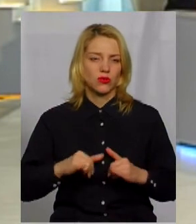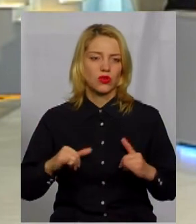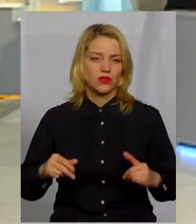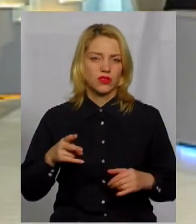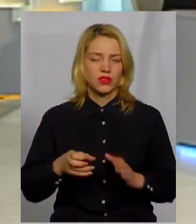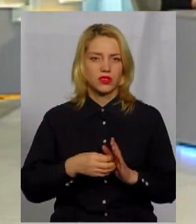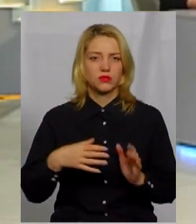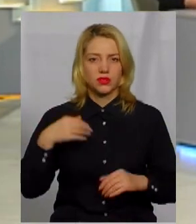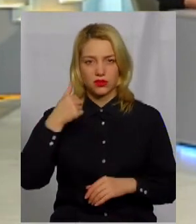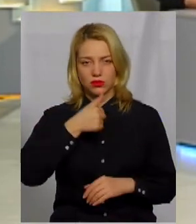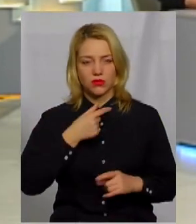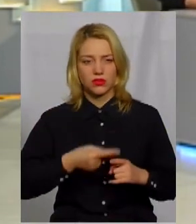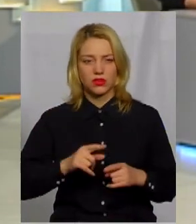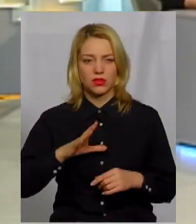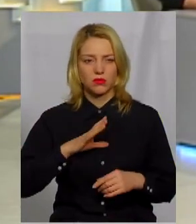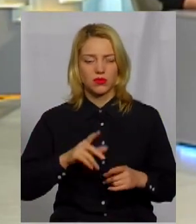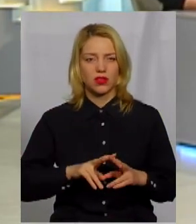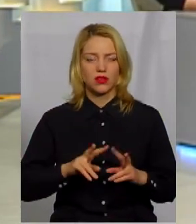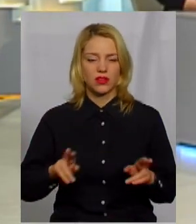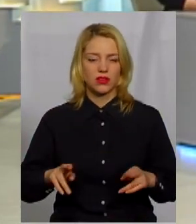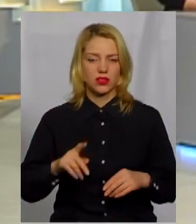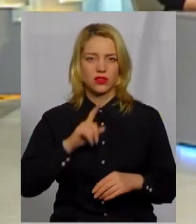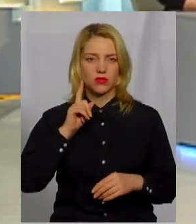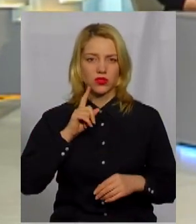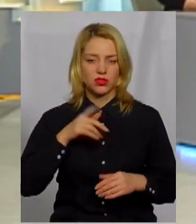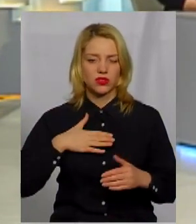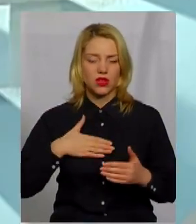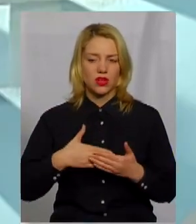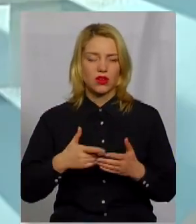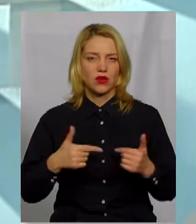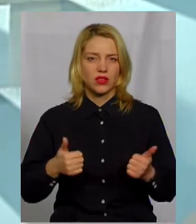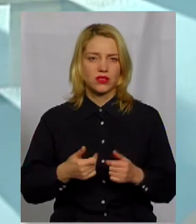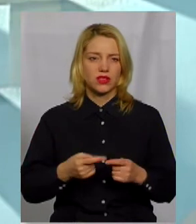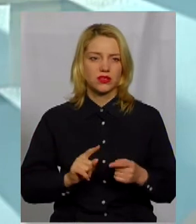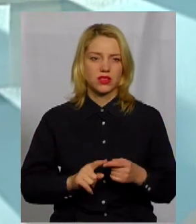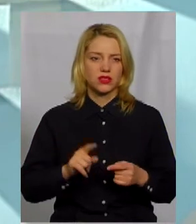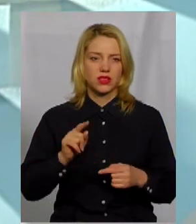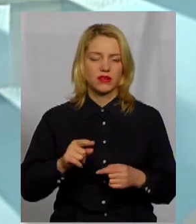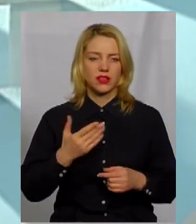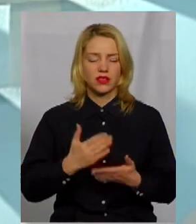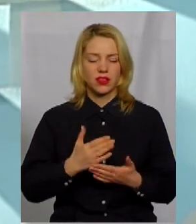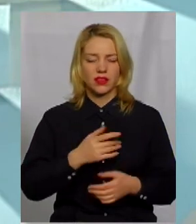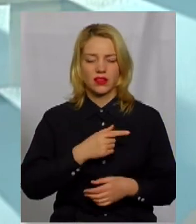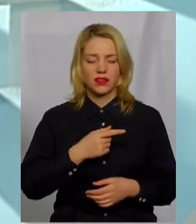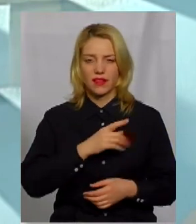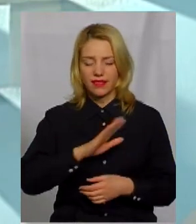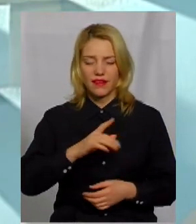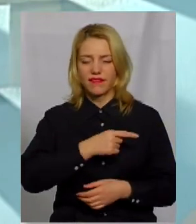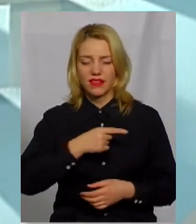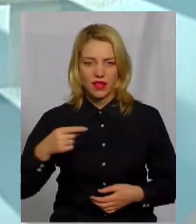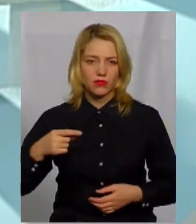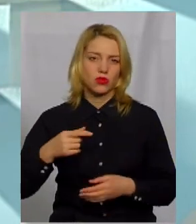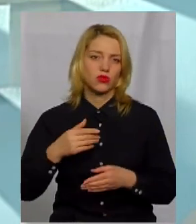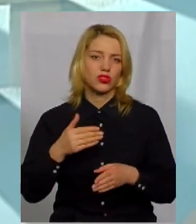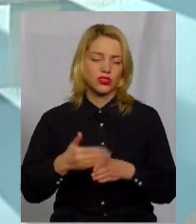році. Це була молодіжна громадська організація. І з того часу це є невід'ємною частиною мого життя, тому що